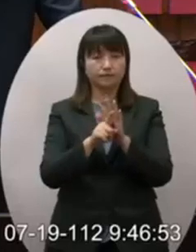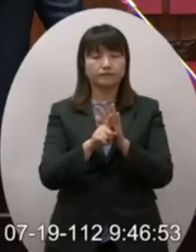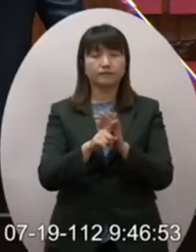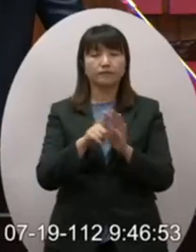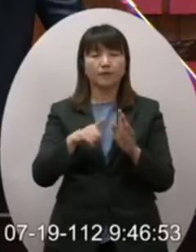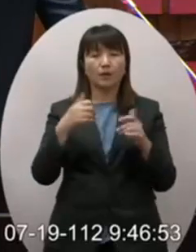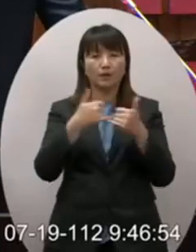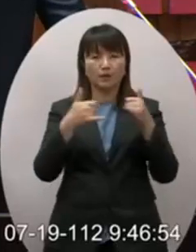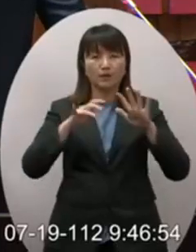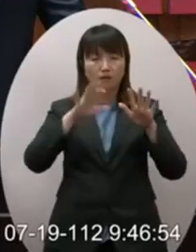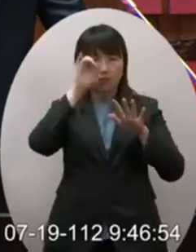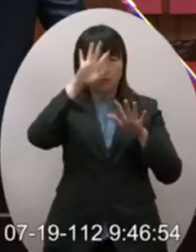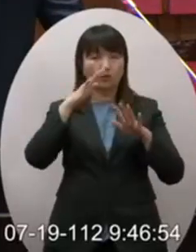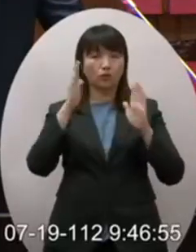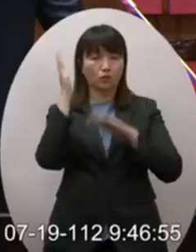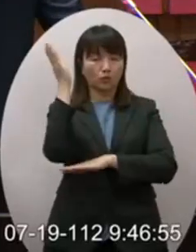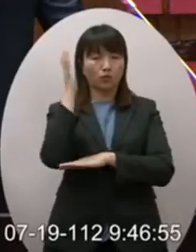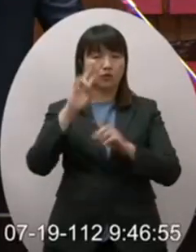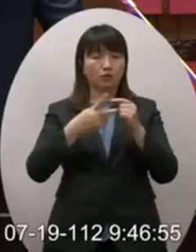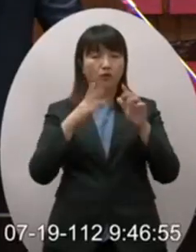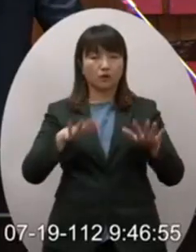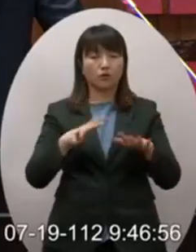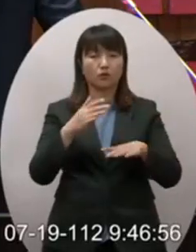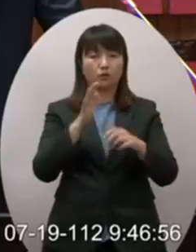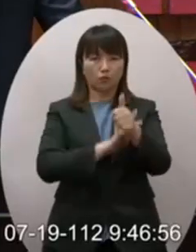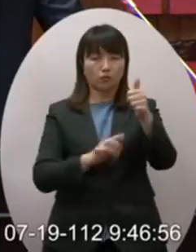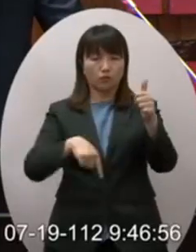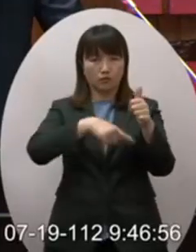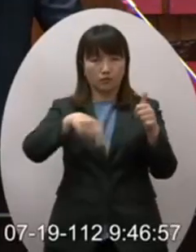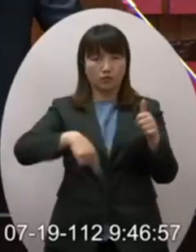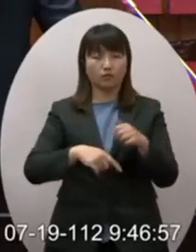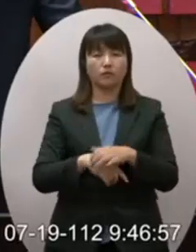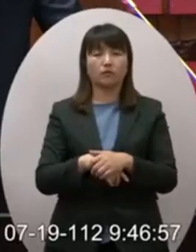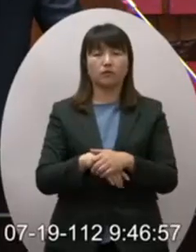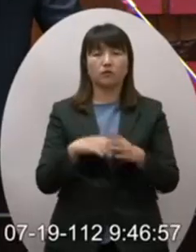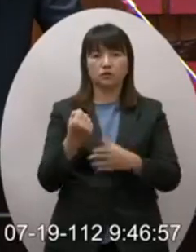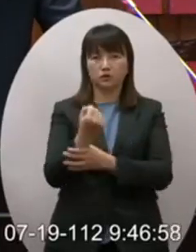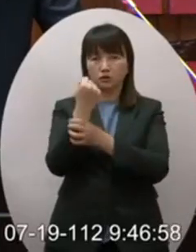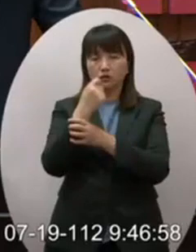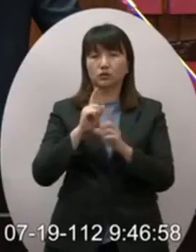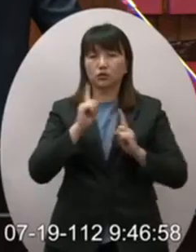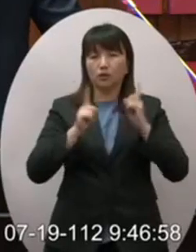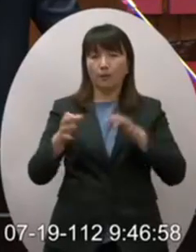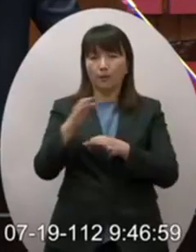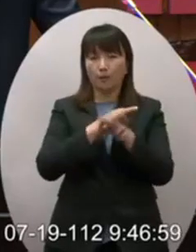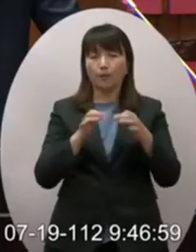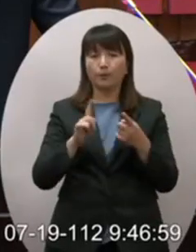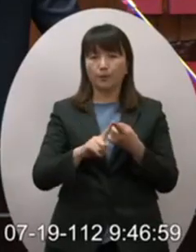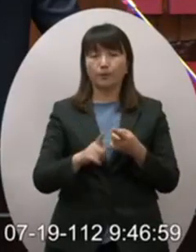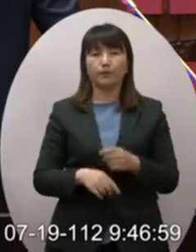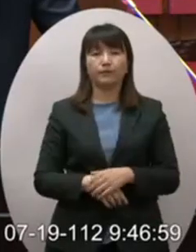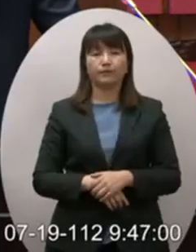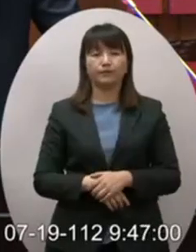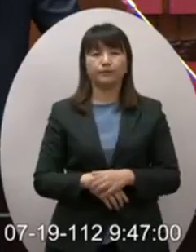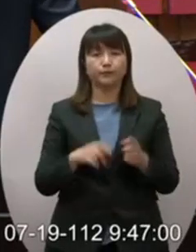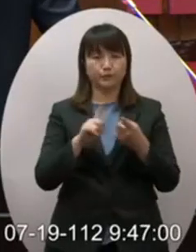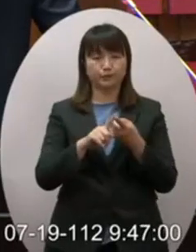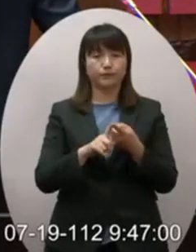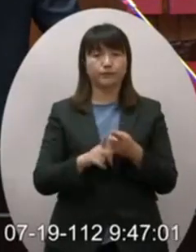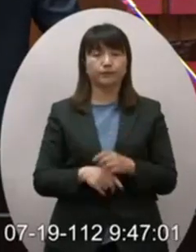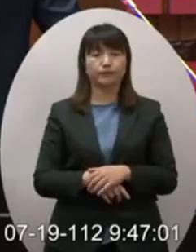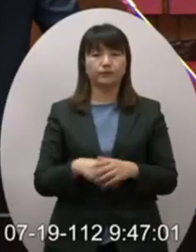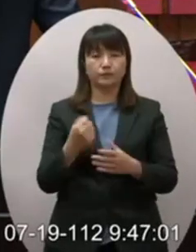就是說民進黨政府還有現在你的內閣團隊支持的是自由貿易對不對是沒錯